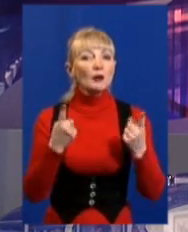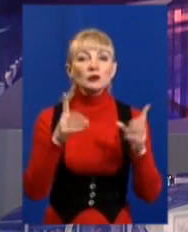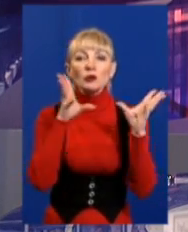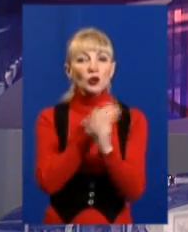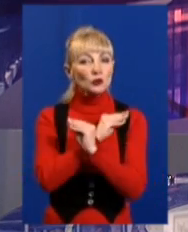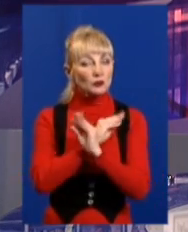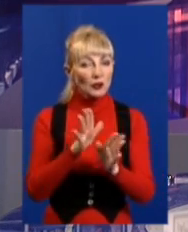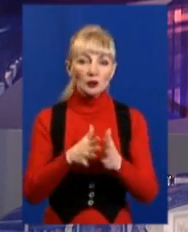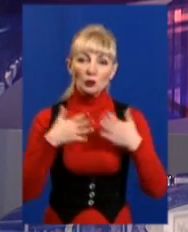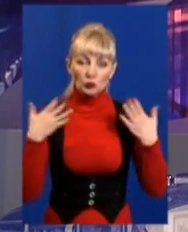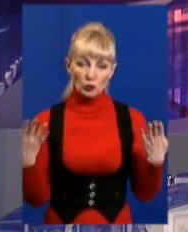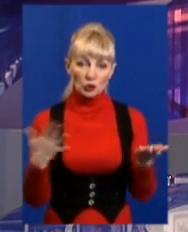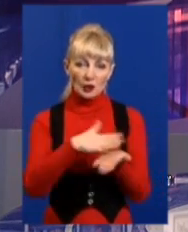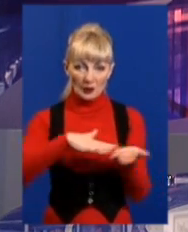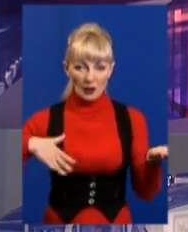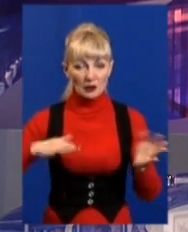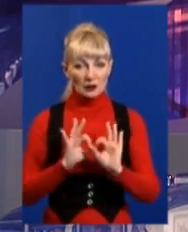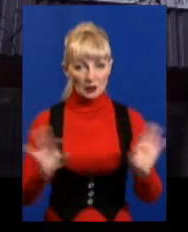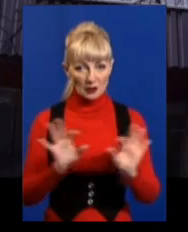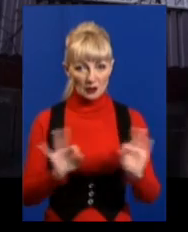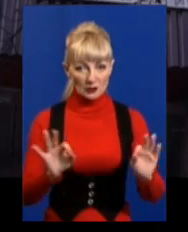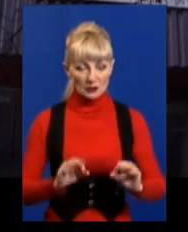встигають більше – далі у сюжеті.